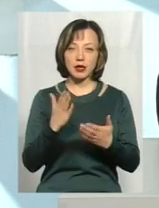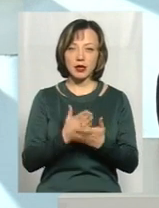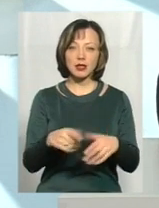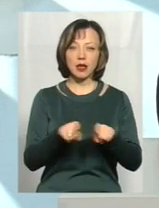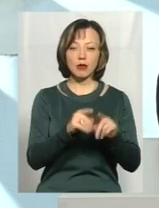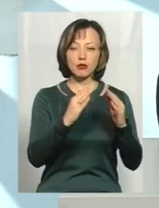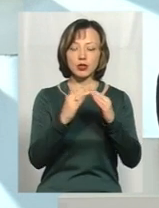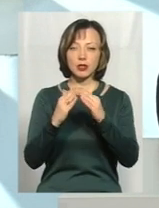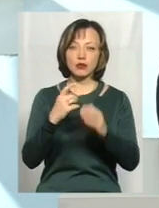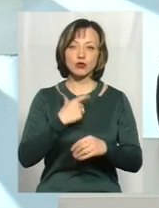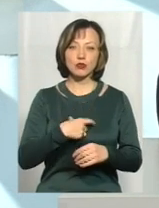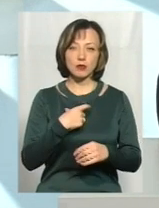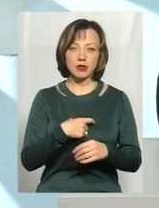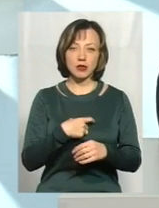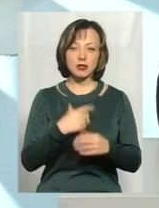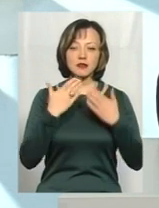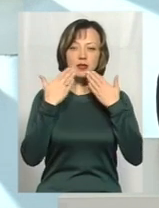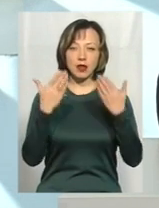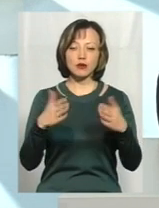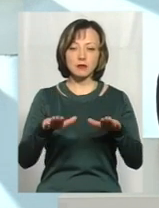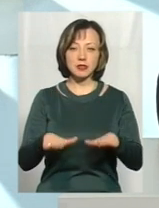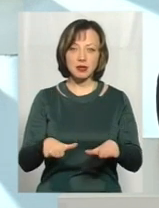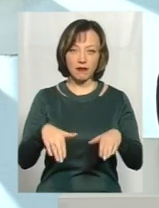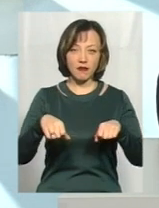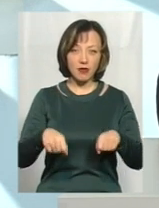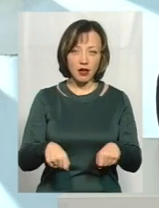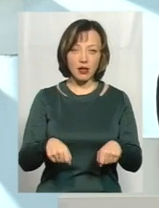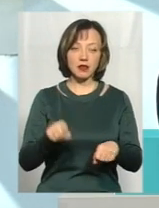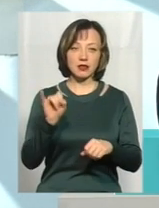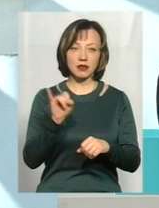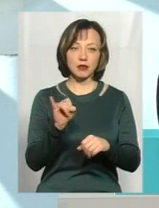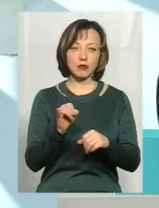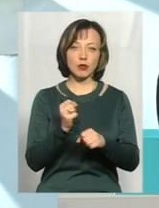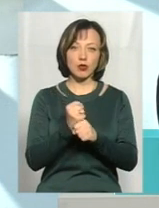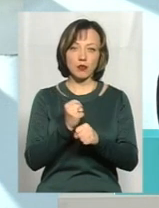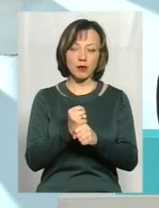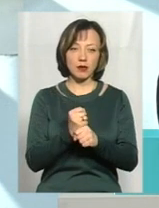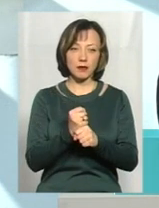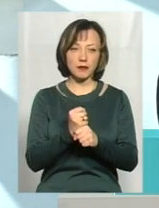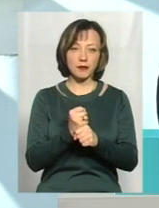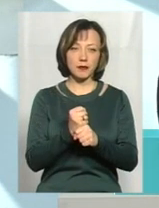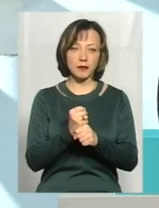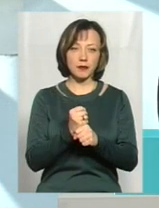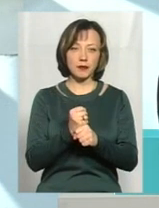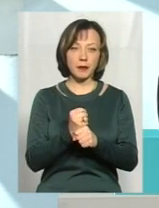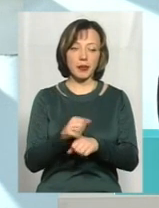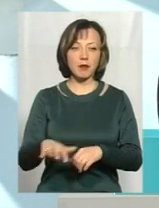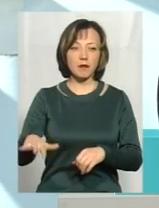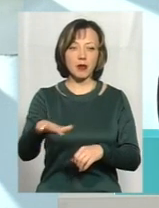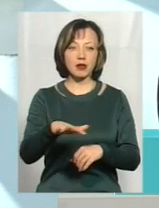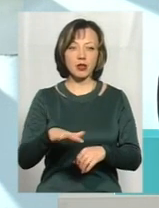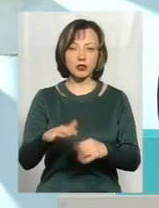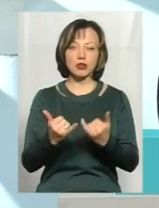будинки, які собі звертаються до органів місцевого самоврядування, такі роблять свого роду майданчики для